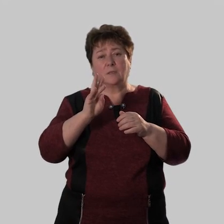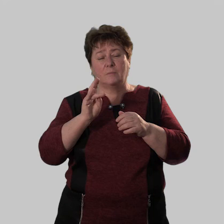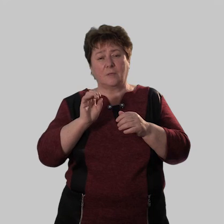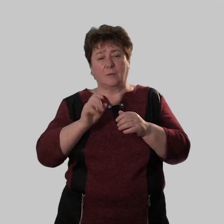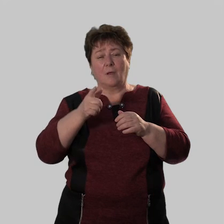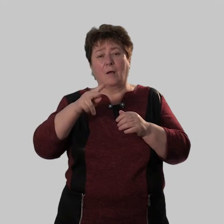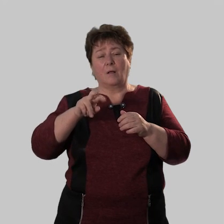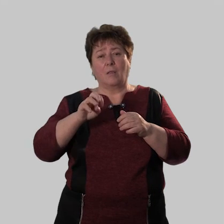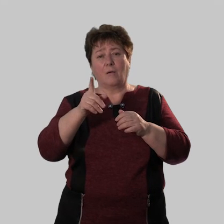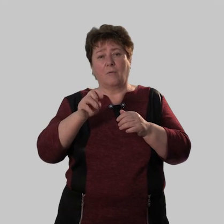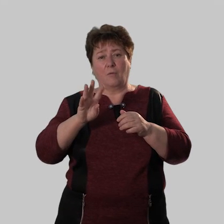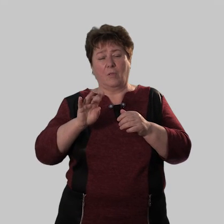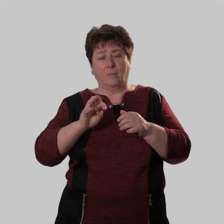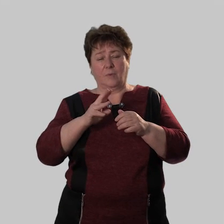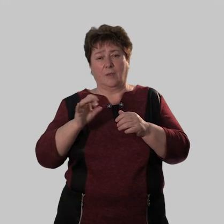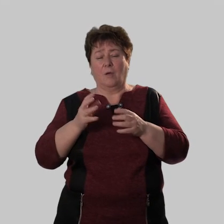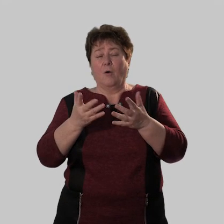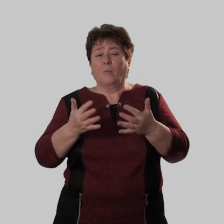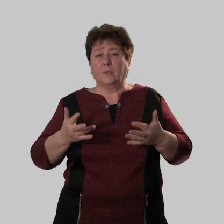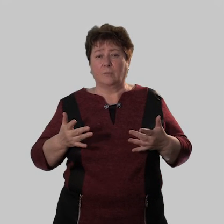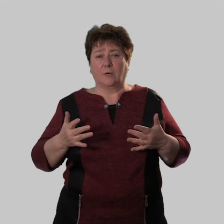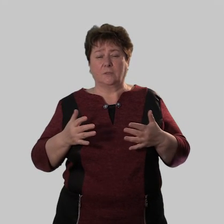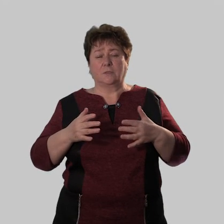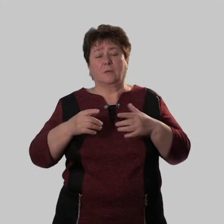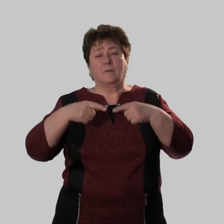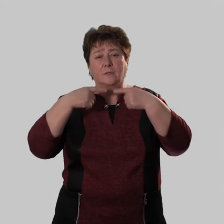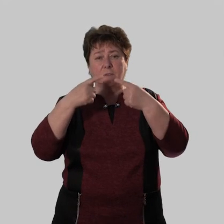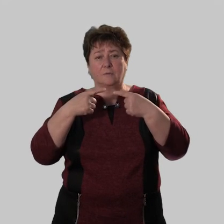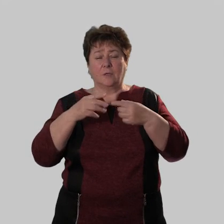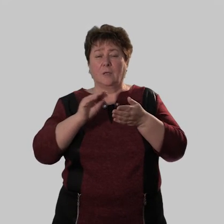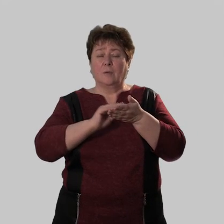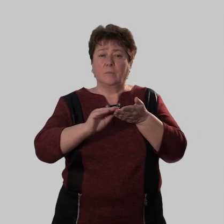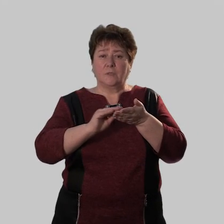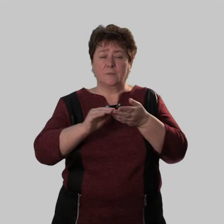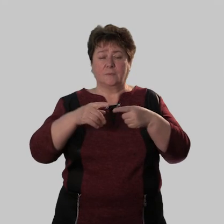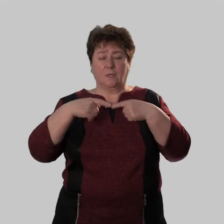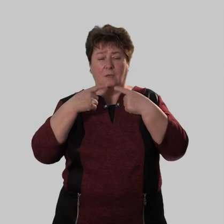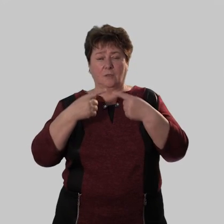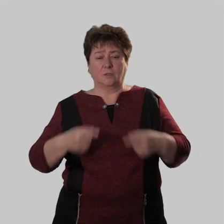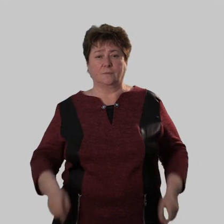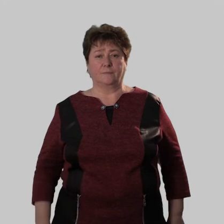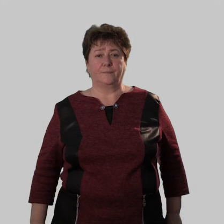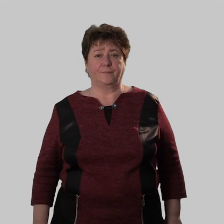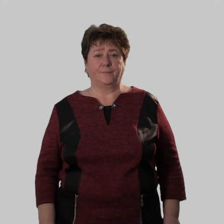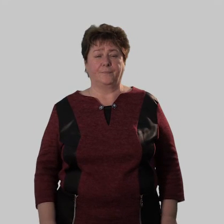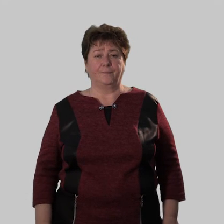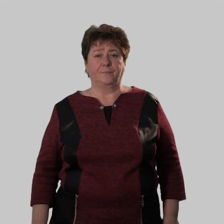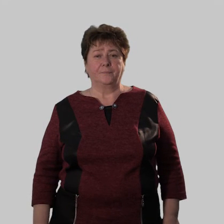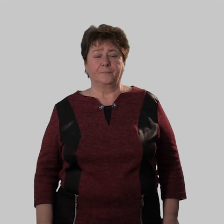местоимениями, глаголами. Употребляется в устной и письменной речи.